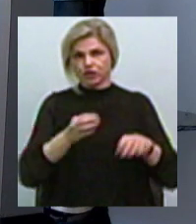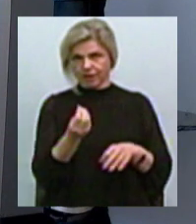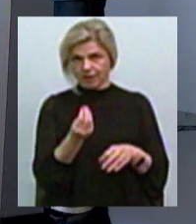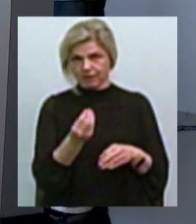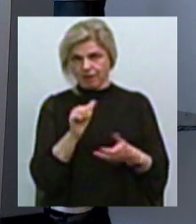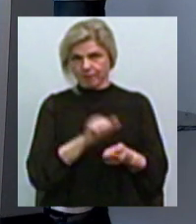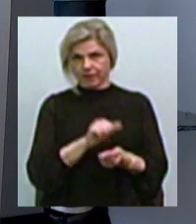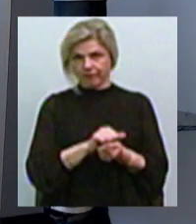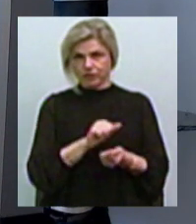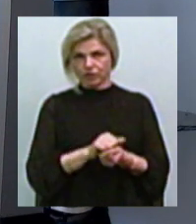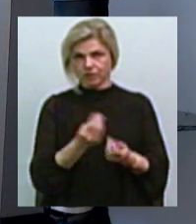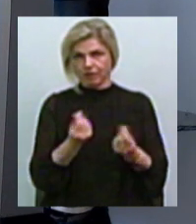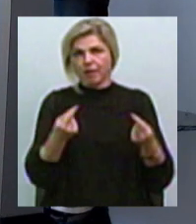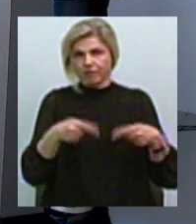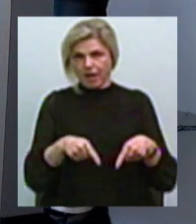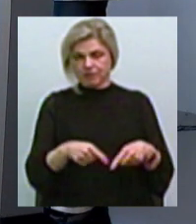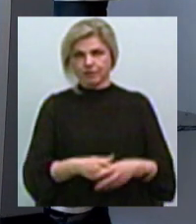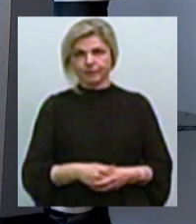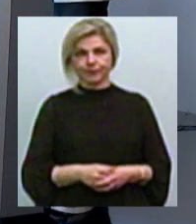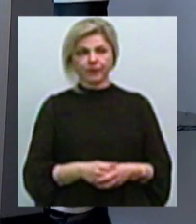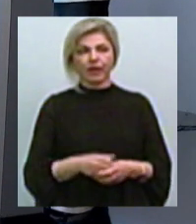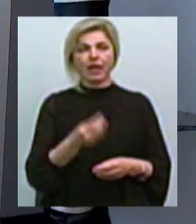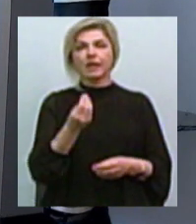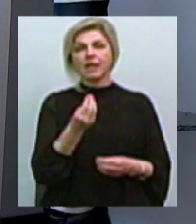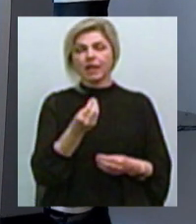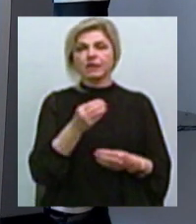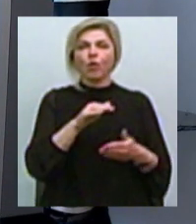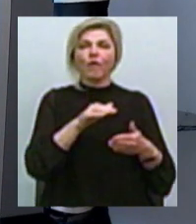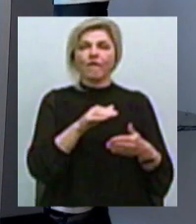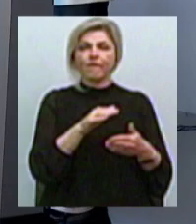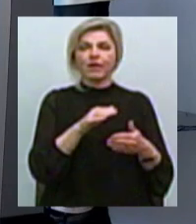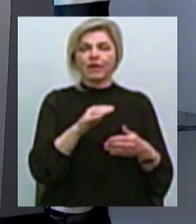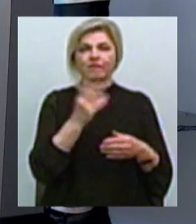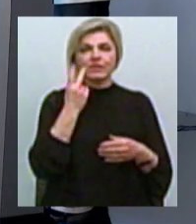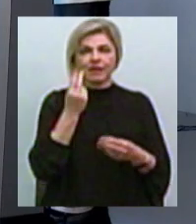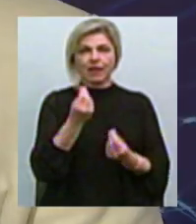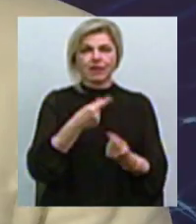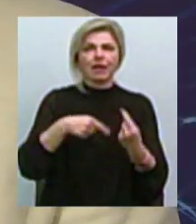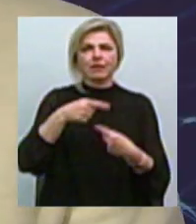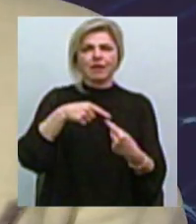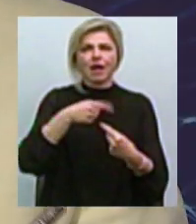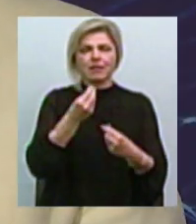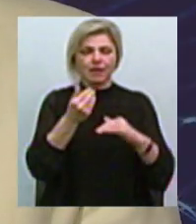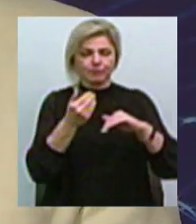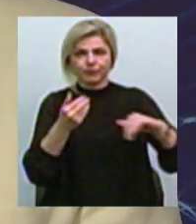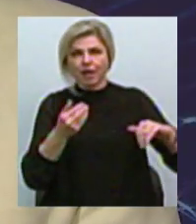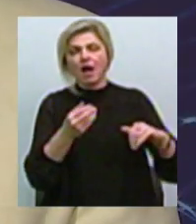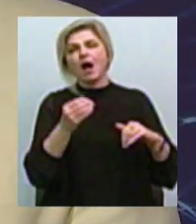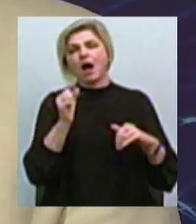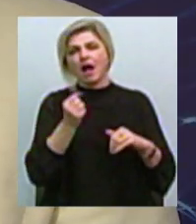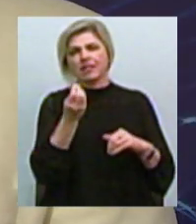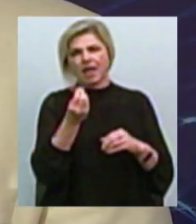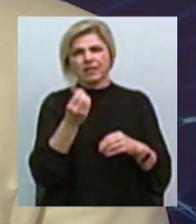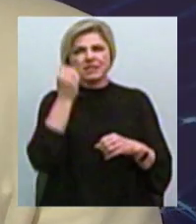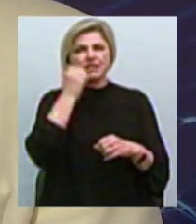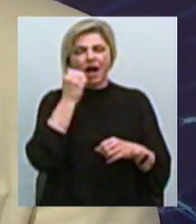інфляції Справа в тому, що вилучення грошей готівкових з обігу відбувається завжди Завжди гроші зношуються, вони